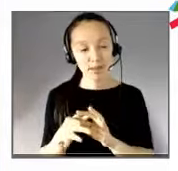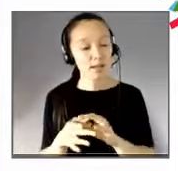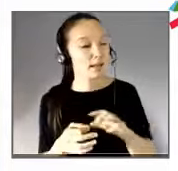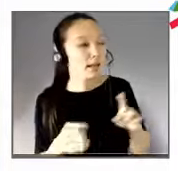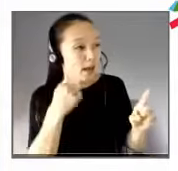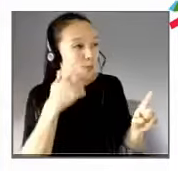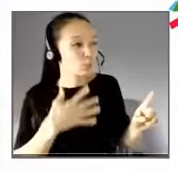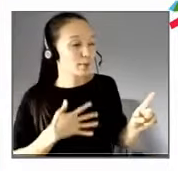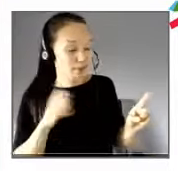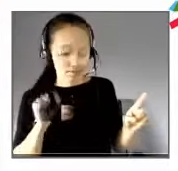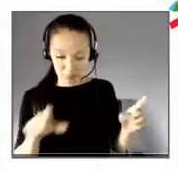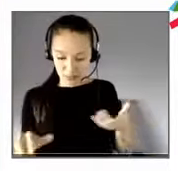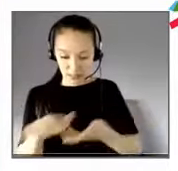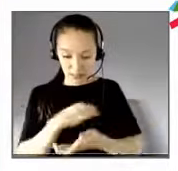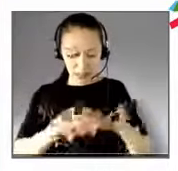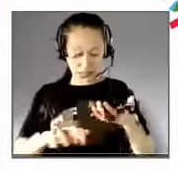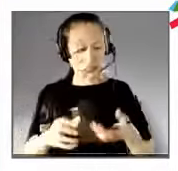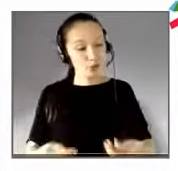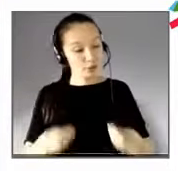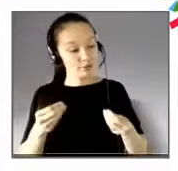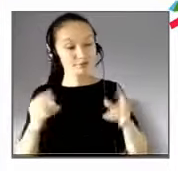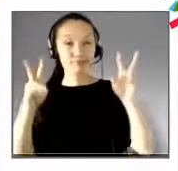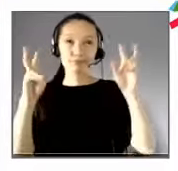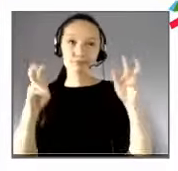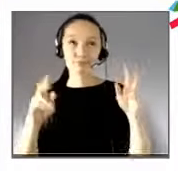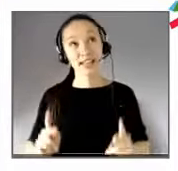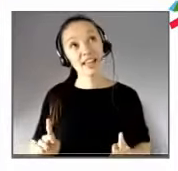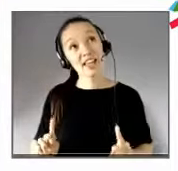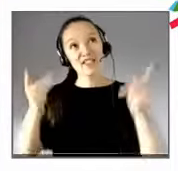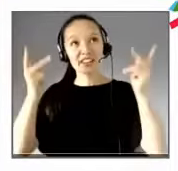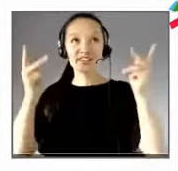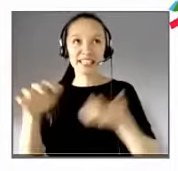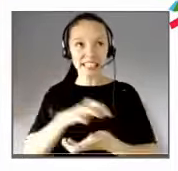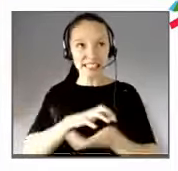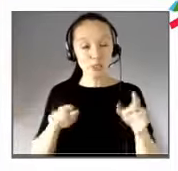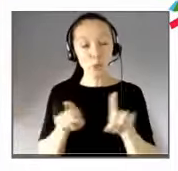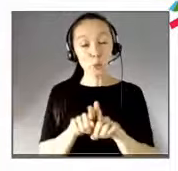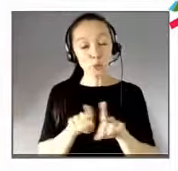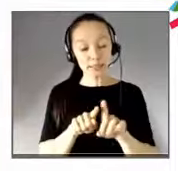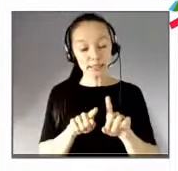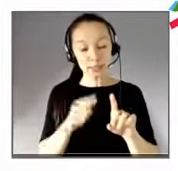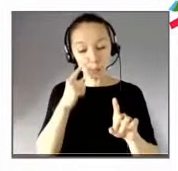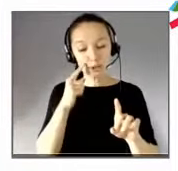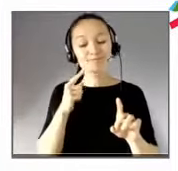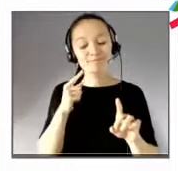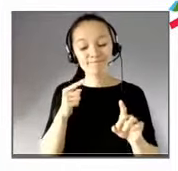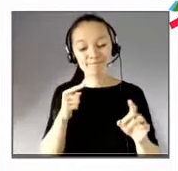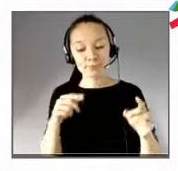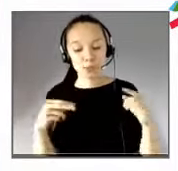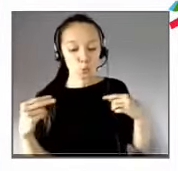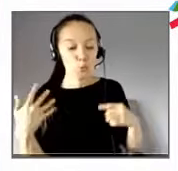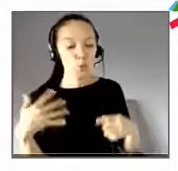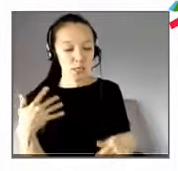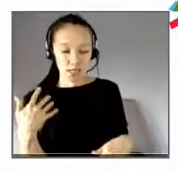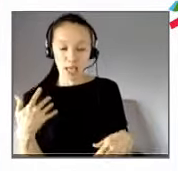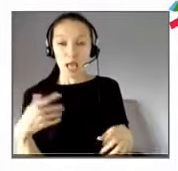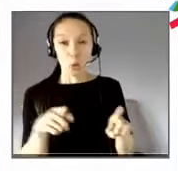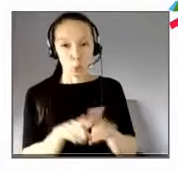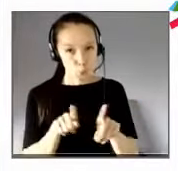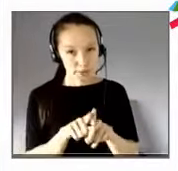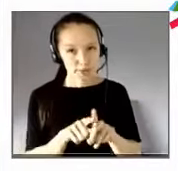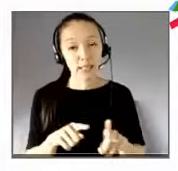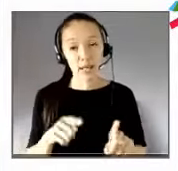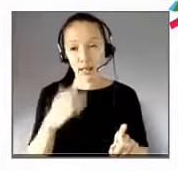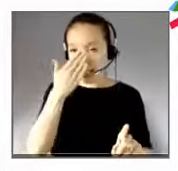ressortir vive la crise, mais la crise aussi, dans le sens où ça a cristallisé des attitudes. Et effectivement, il y a